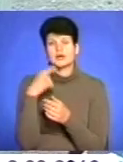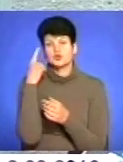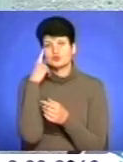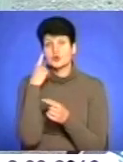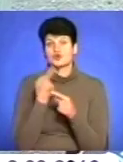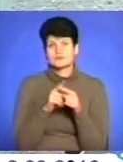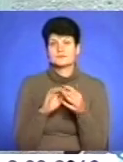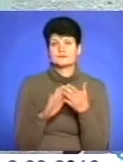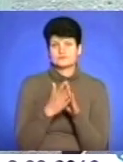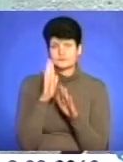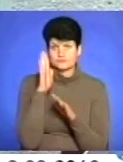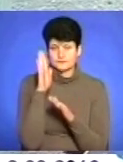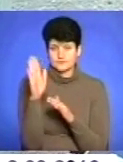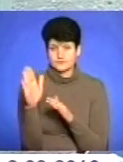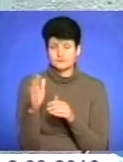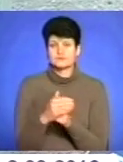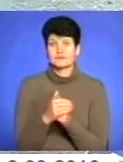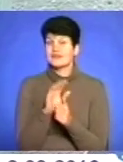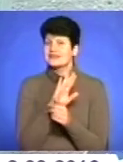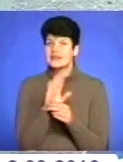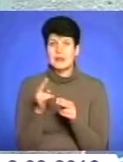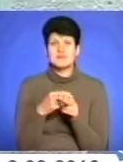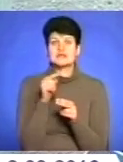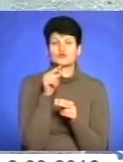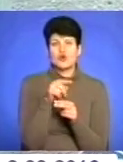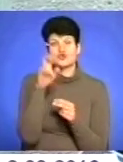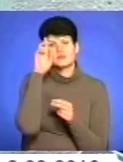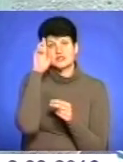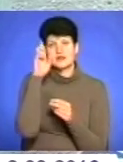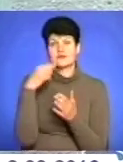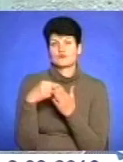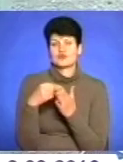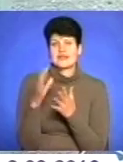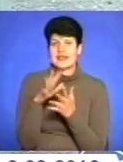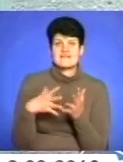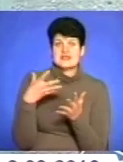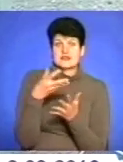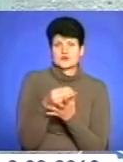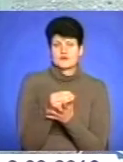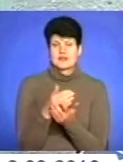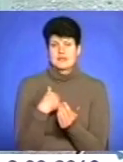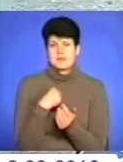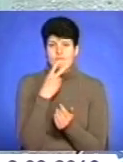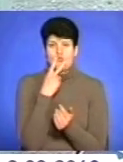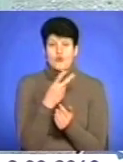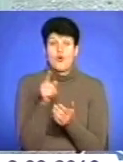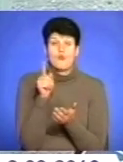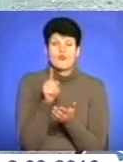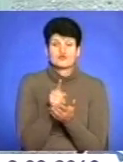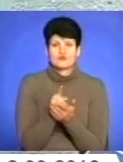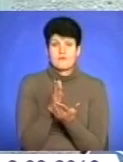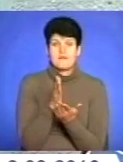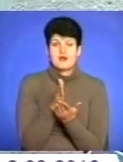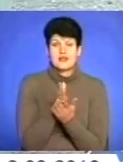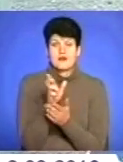знайдена. Не без того, щоб її з державного бюджету не фінансувалися. На мій погляд, обов'язково мала б